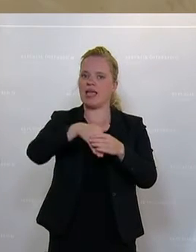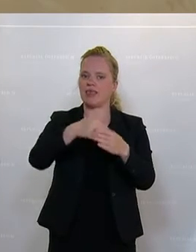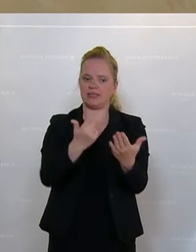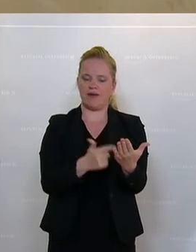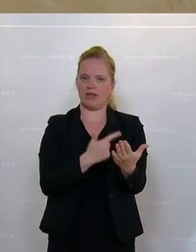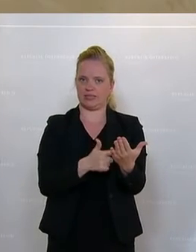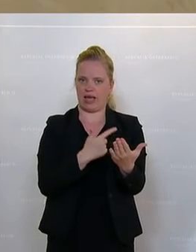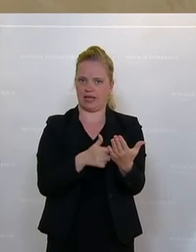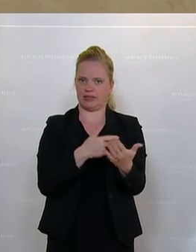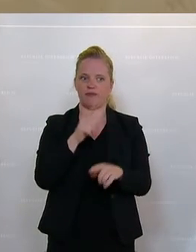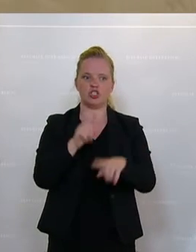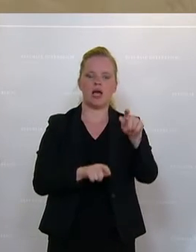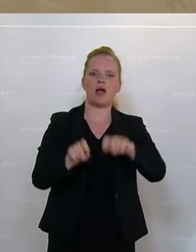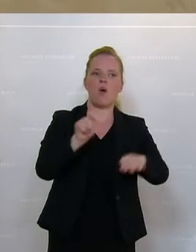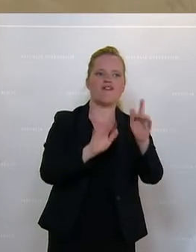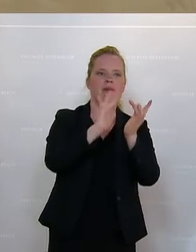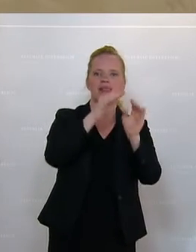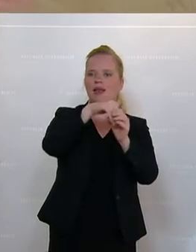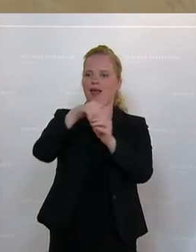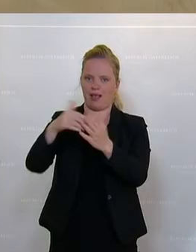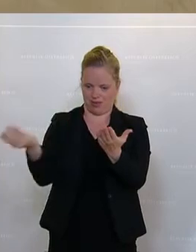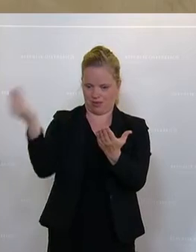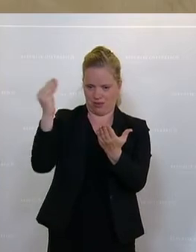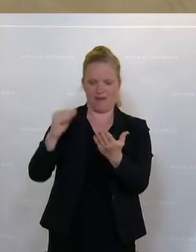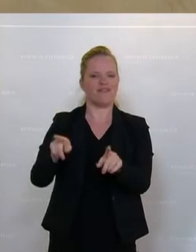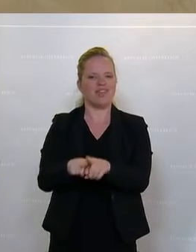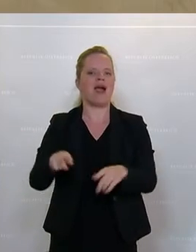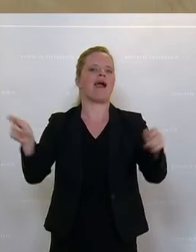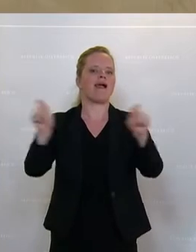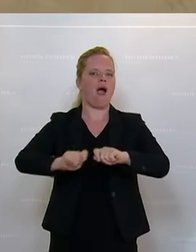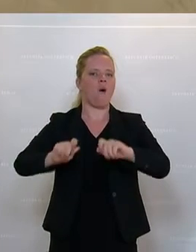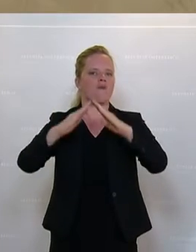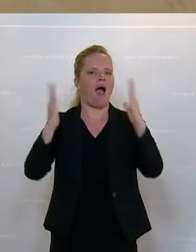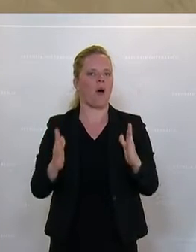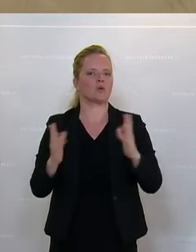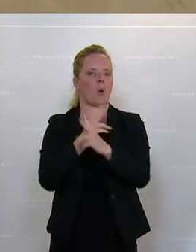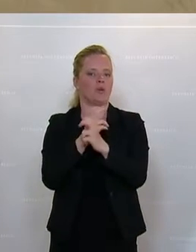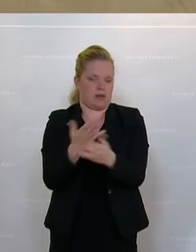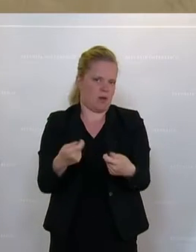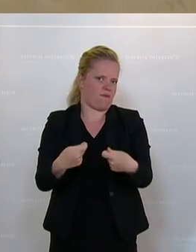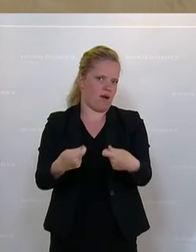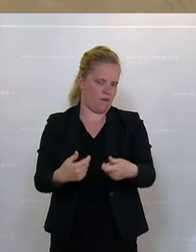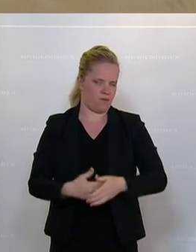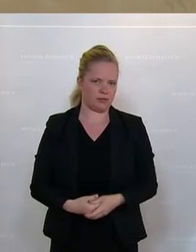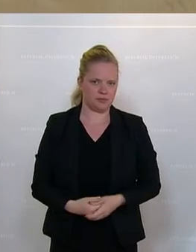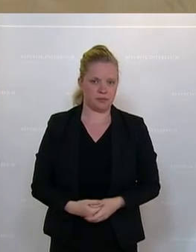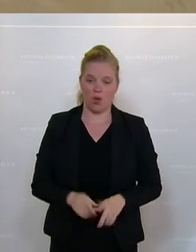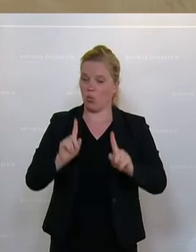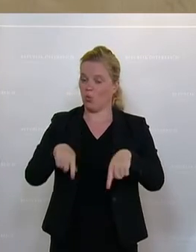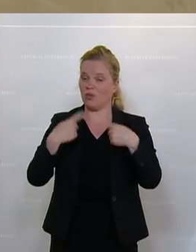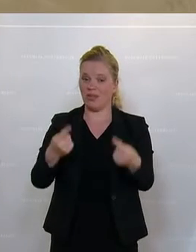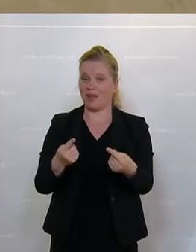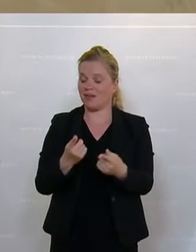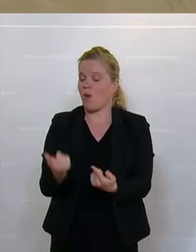irgendwelchen Käufern im Internet wiederzuspiegeln und das als Kaufhaus Österreich zu verkaufen. Das führt letztendlich dazu, dass